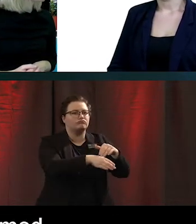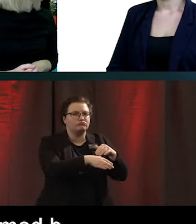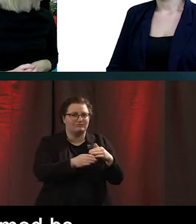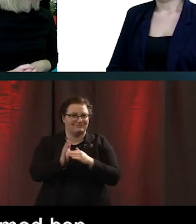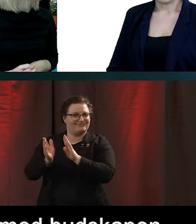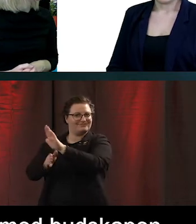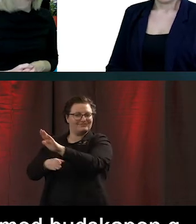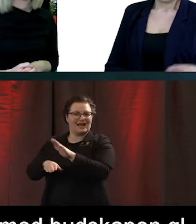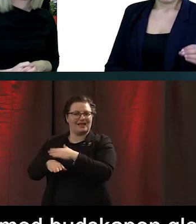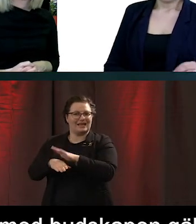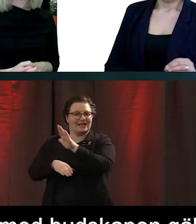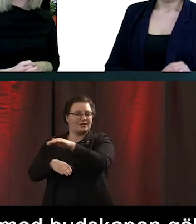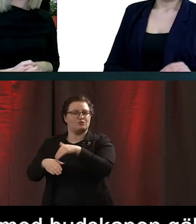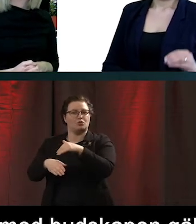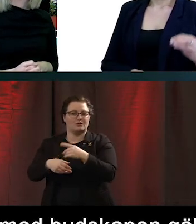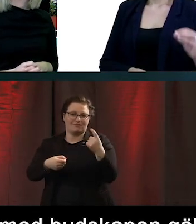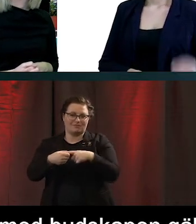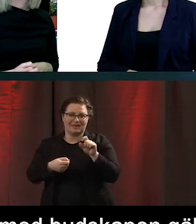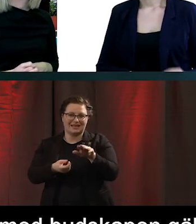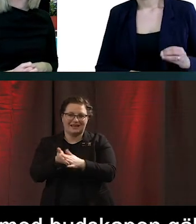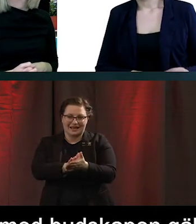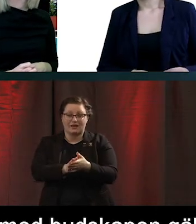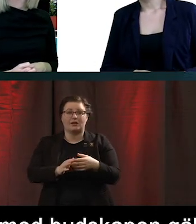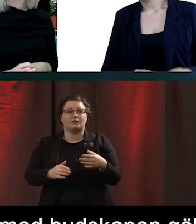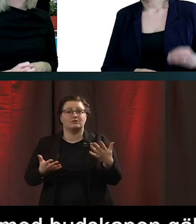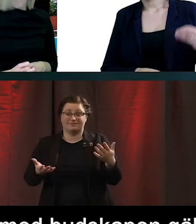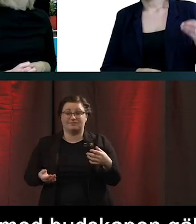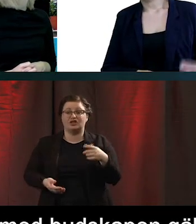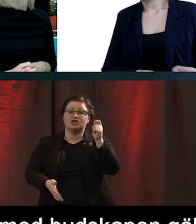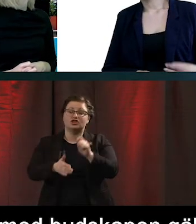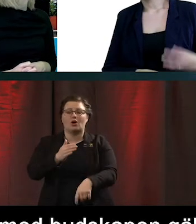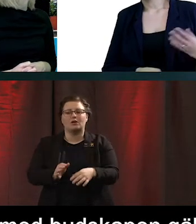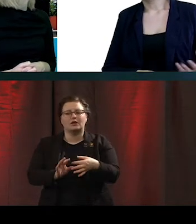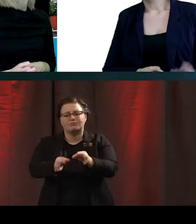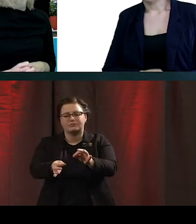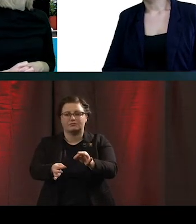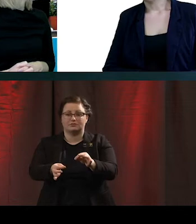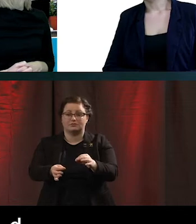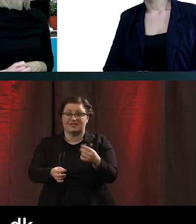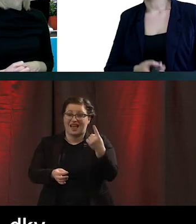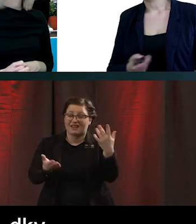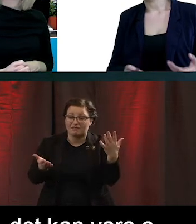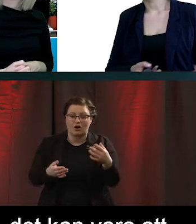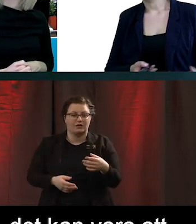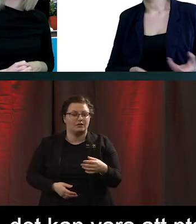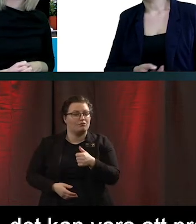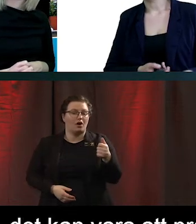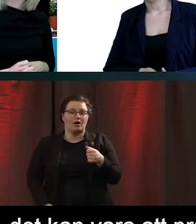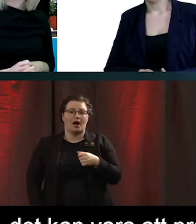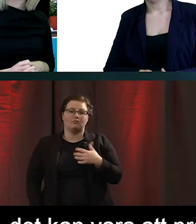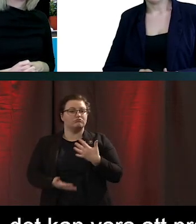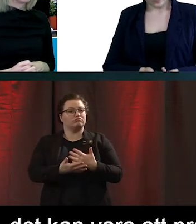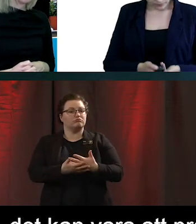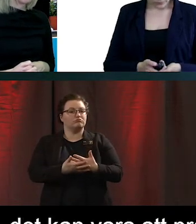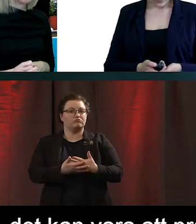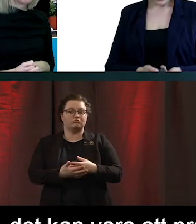digitalisering. Så börja med någonting litet och enkelt. kan vara något så enkelt som att bara prata om det på ett enkelt sätt som alla